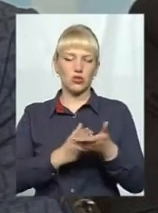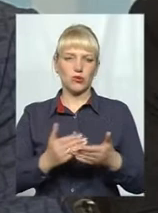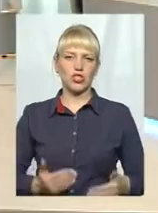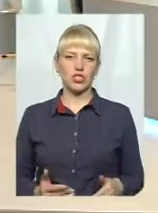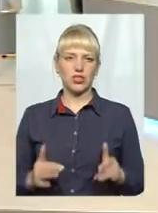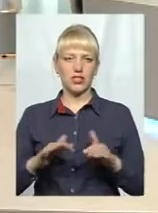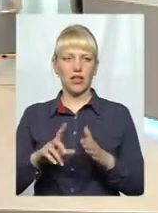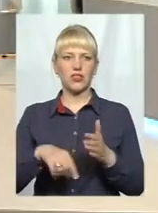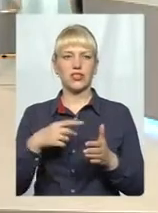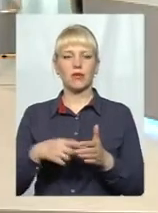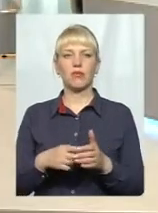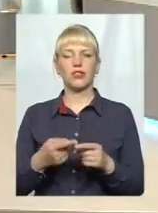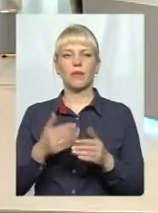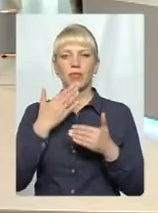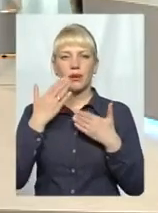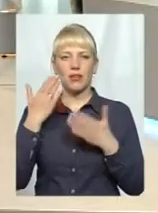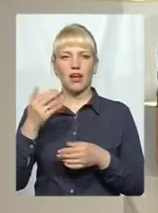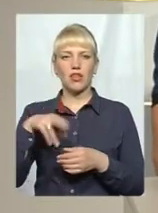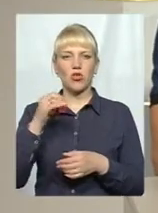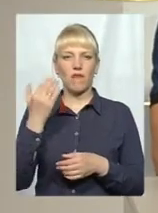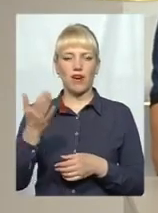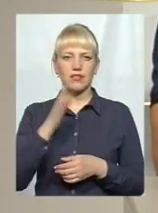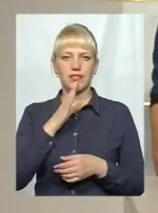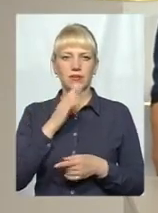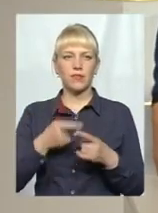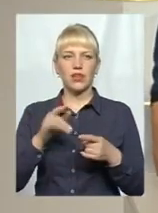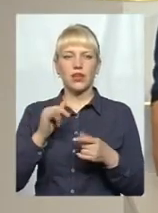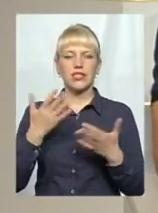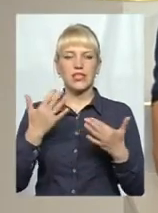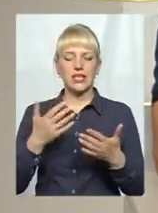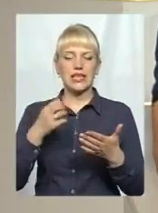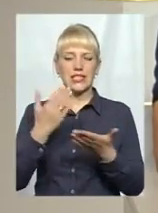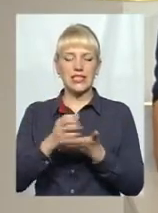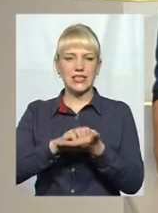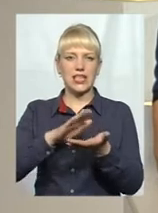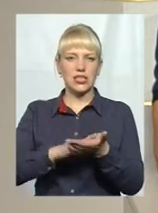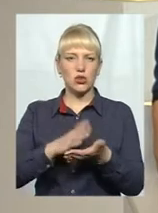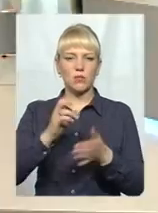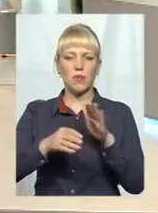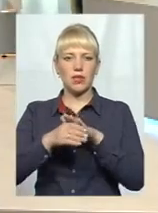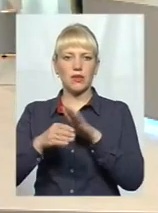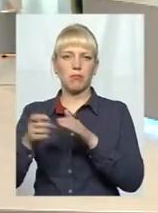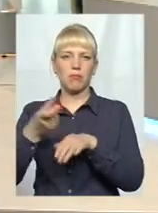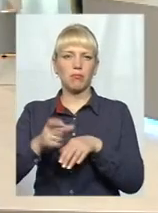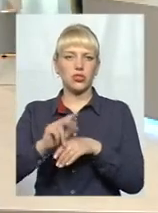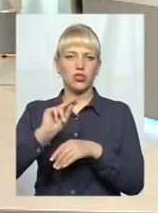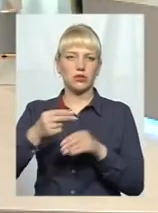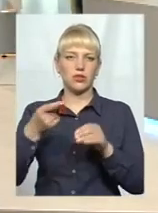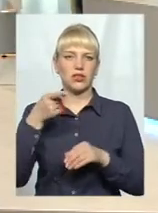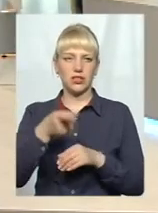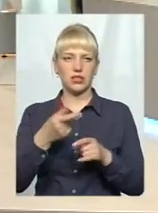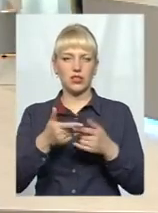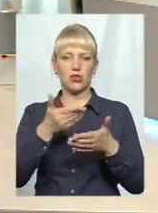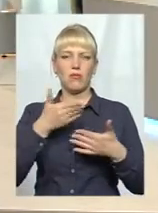Пані Руслановна, запитання до вас. Взагалі, скільки зараз в місті Хмельницькому зареєстровано мафі? Більше тисячі. Більше тисячі. Зараз ми якби